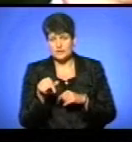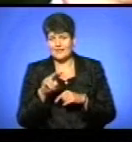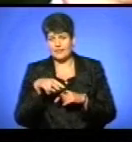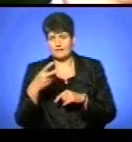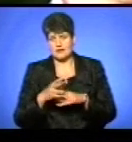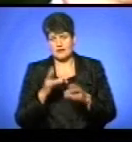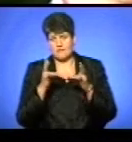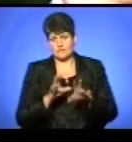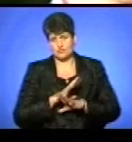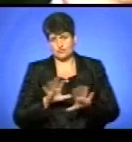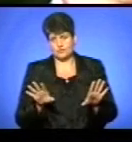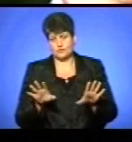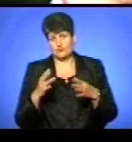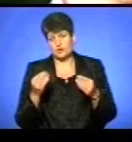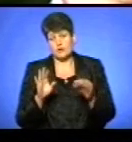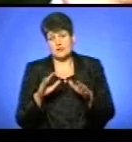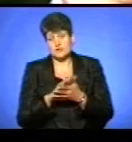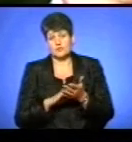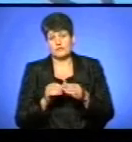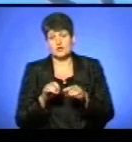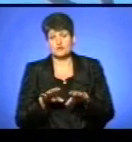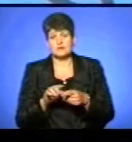в скільки-краті, будемо вирішувати питання, як то ще полагати.